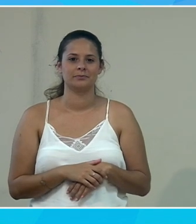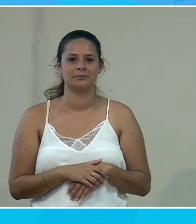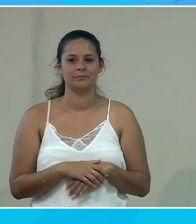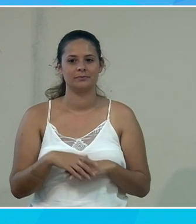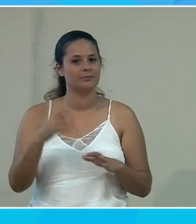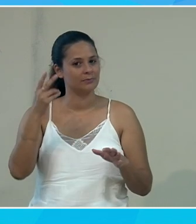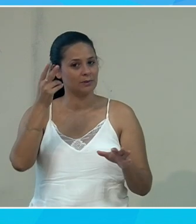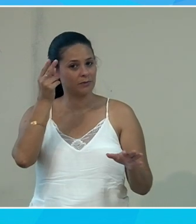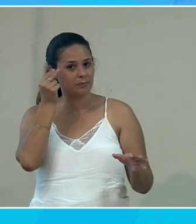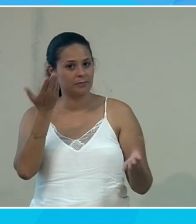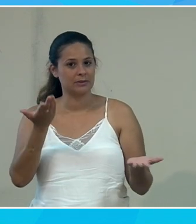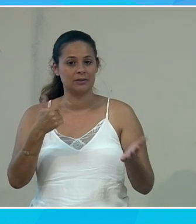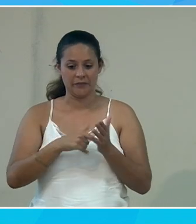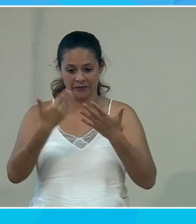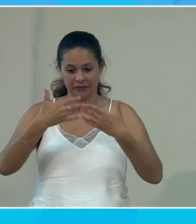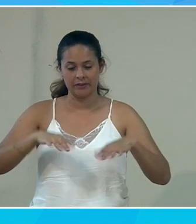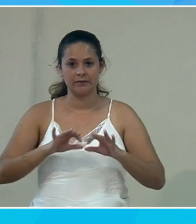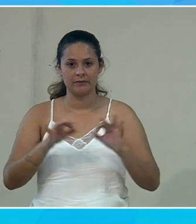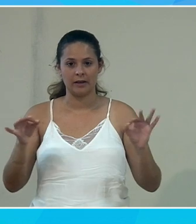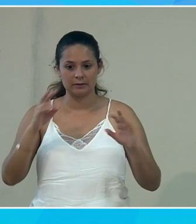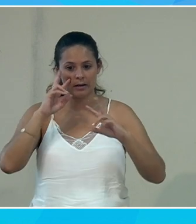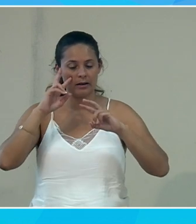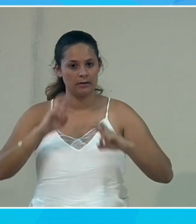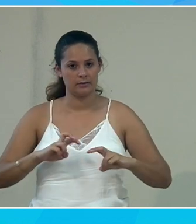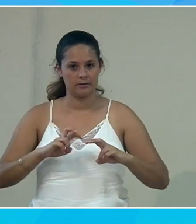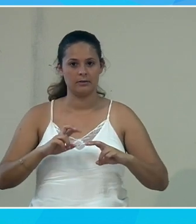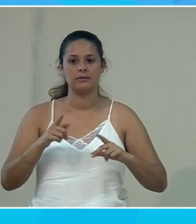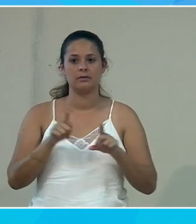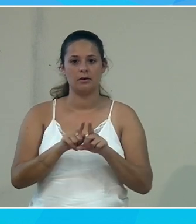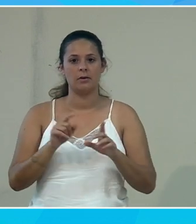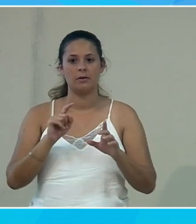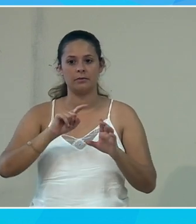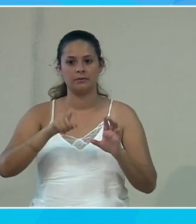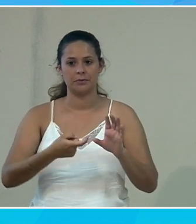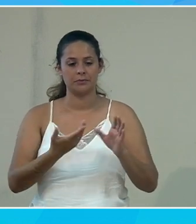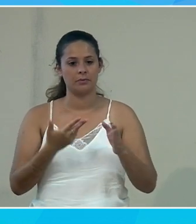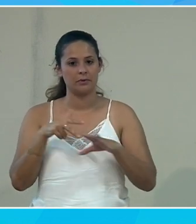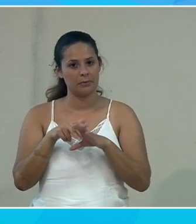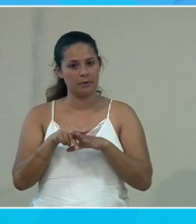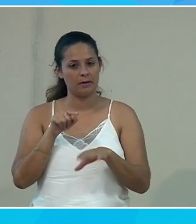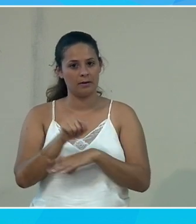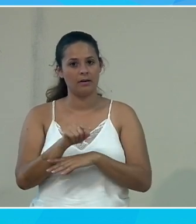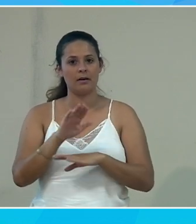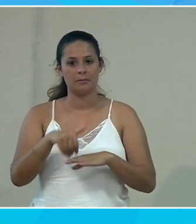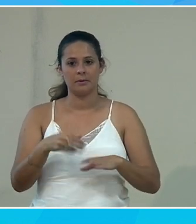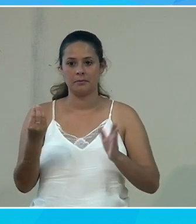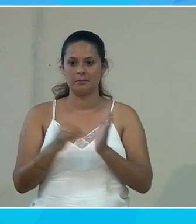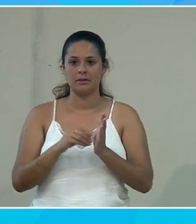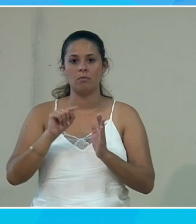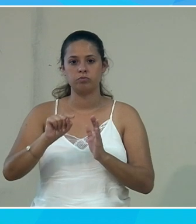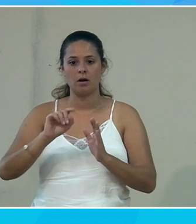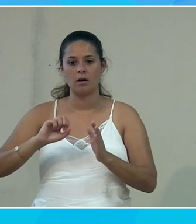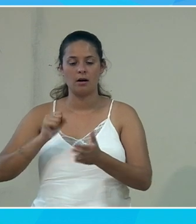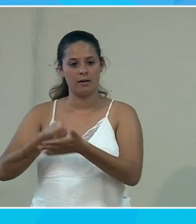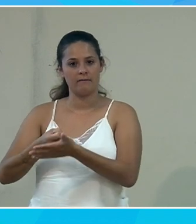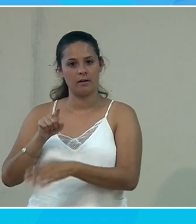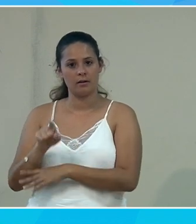Vous avez vu, quand j'ai fini la phrase, il l'a analysée, il avait émis le mot virgule au départ, il aurait pu mettre le mot point à